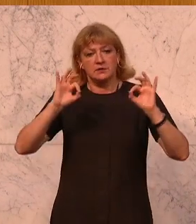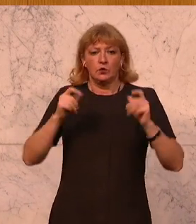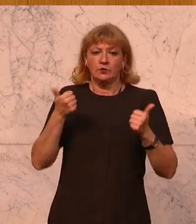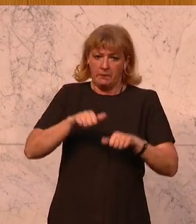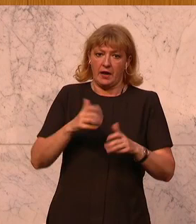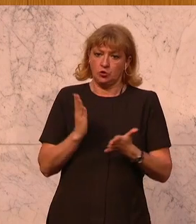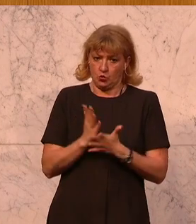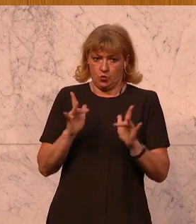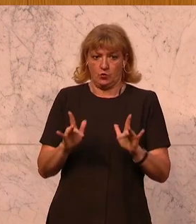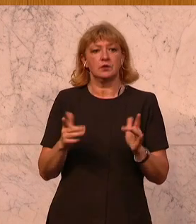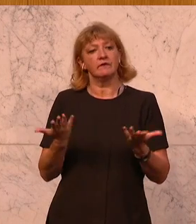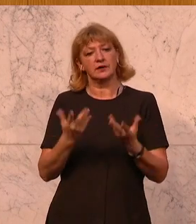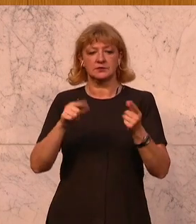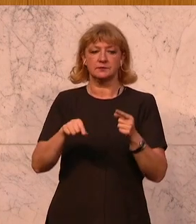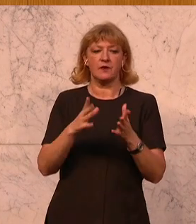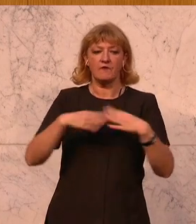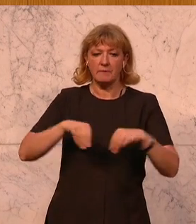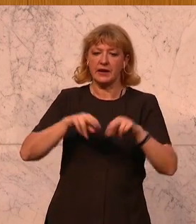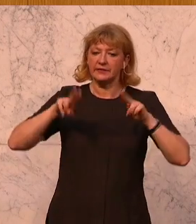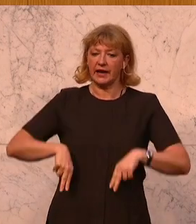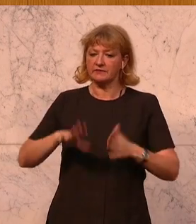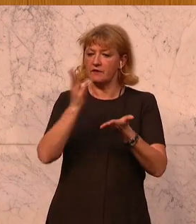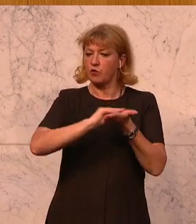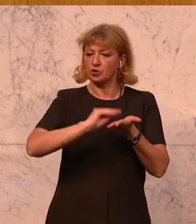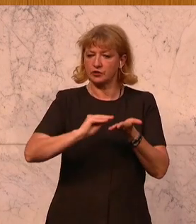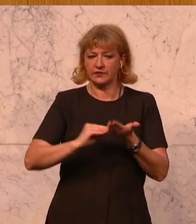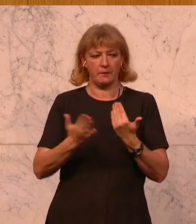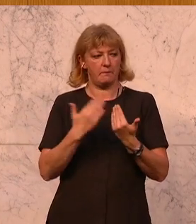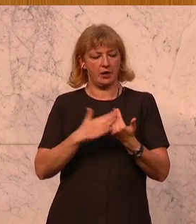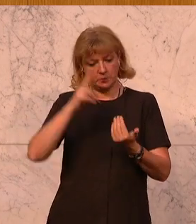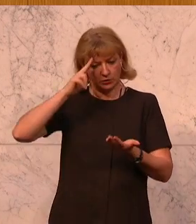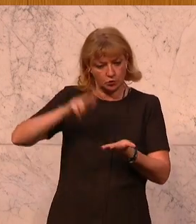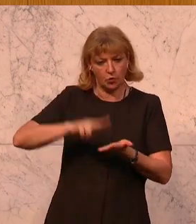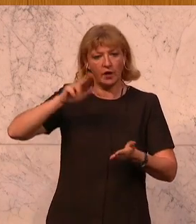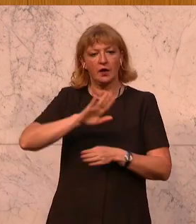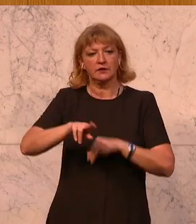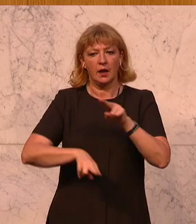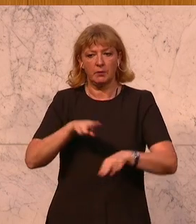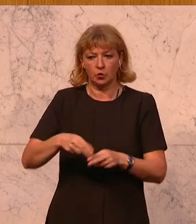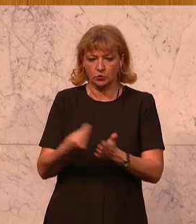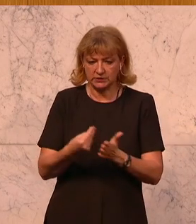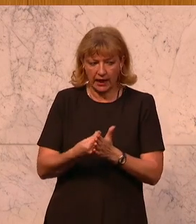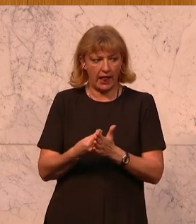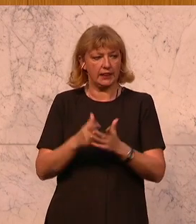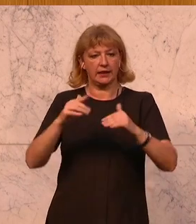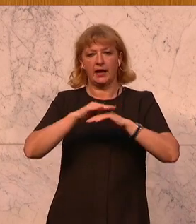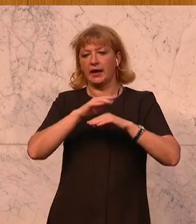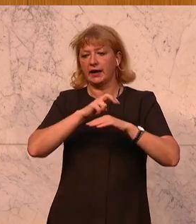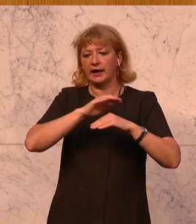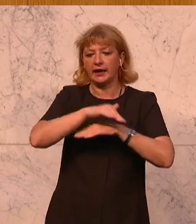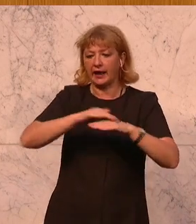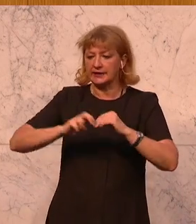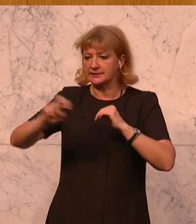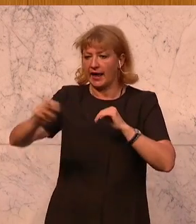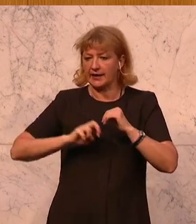noch geschafft in Ausgestaltung von familienrechtlichen Vorschriften, etwa die Zuerkennung von Kinderbetreuungsgeld an Grenzgängern oder